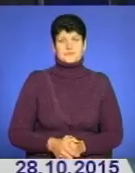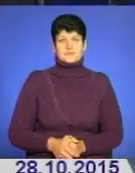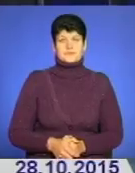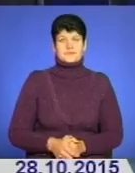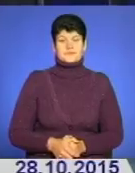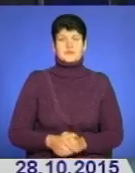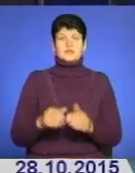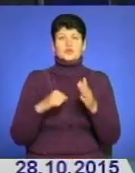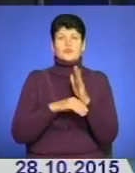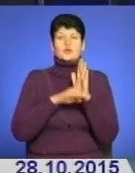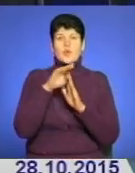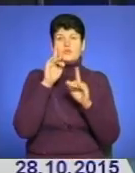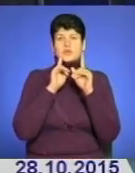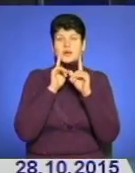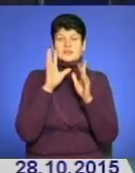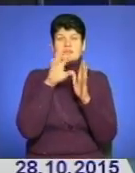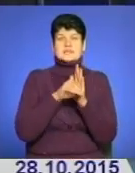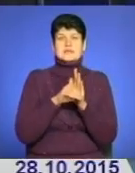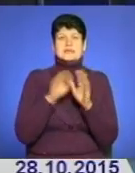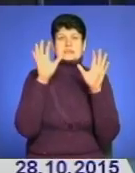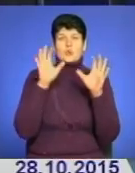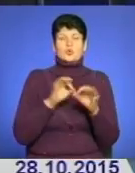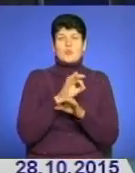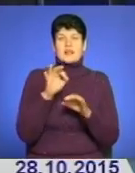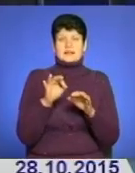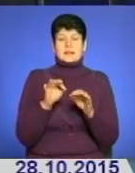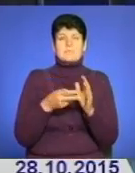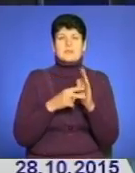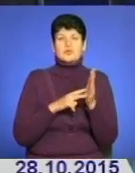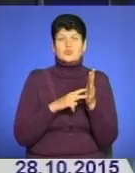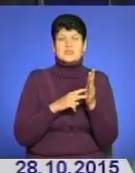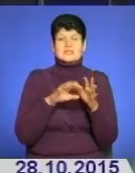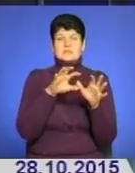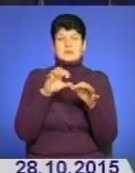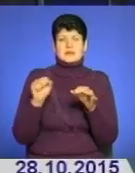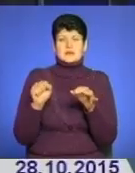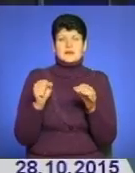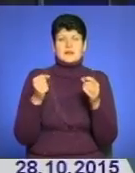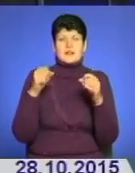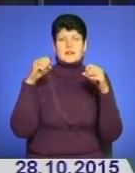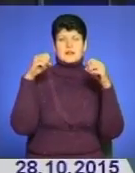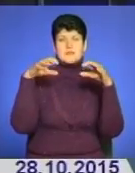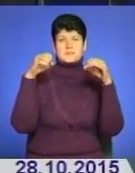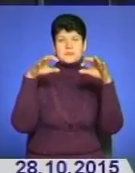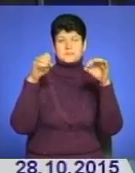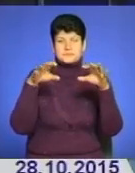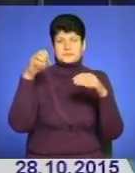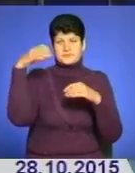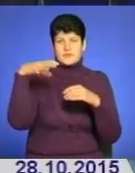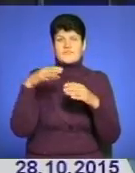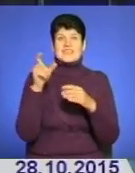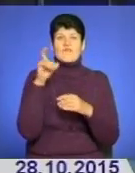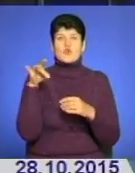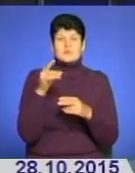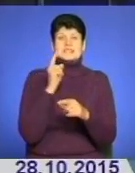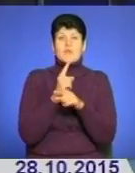До Верховної Ради внесли законопроект, який пропонує вивезти з обороту звичайні лампи розжарювання. У Європі заборона